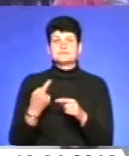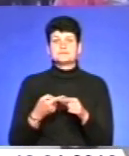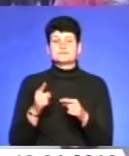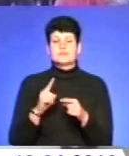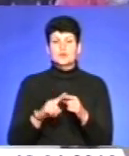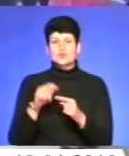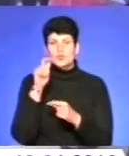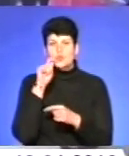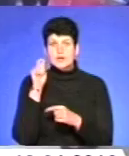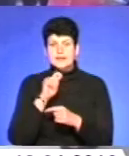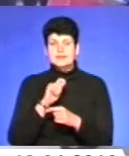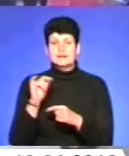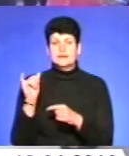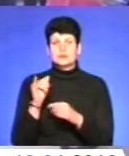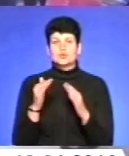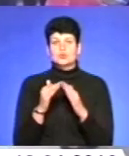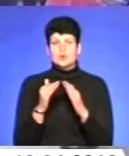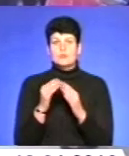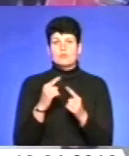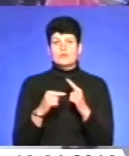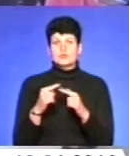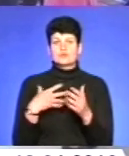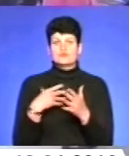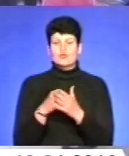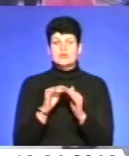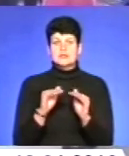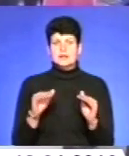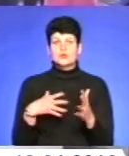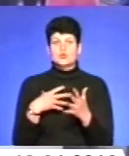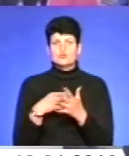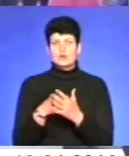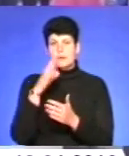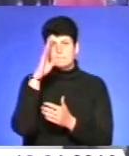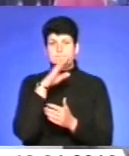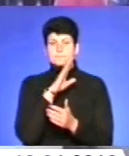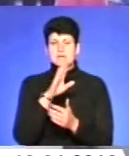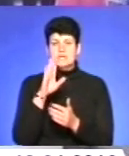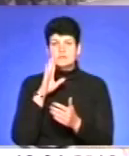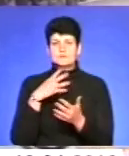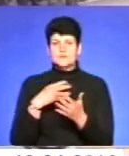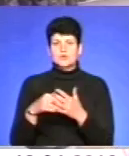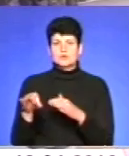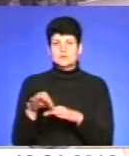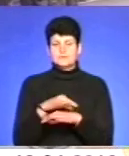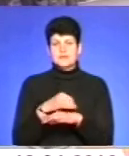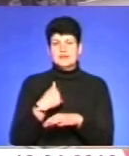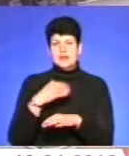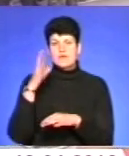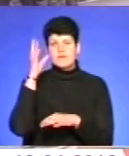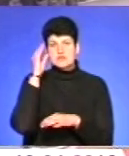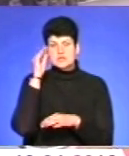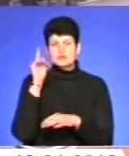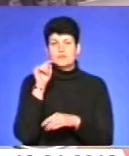Україна. І додому повернули до своїх дітей, до своїх батьків, до своїх дружин. Я бажаю, щоб вони